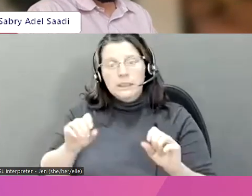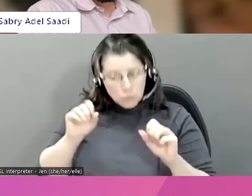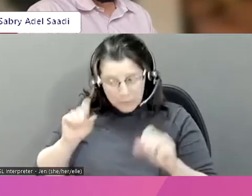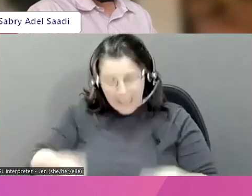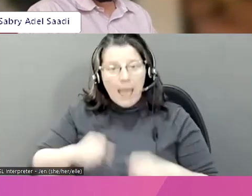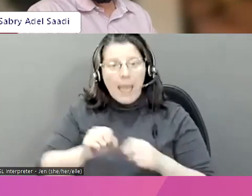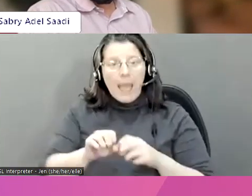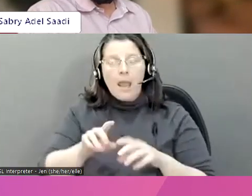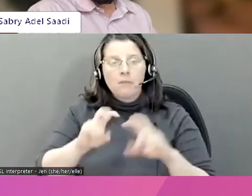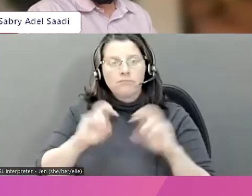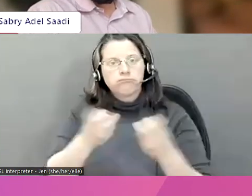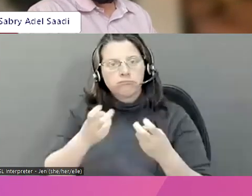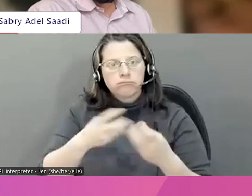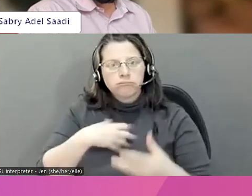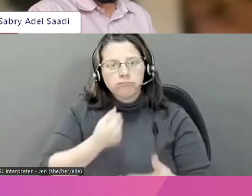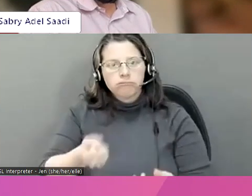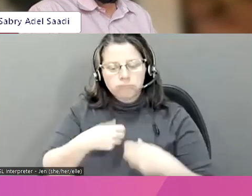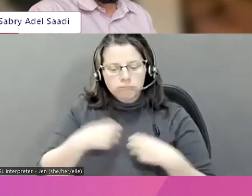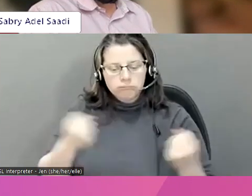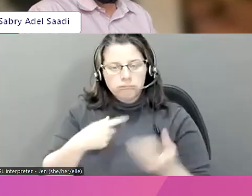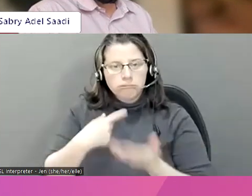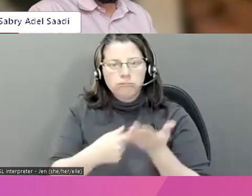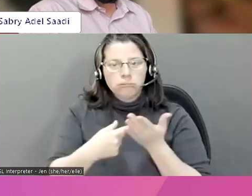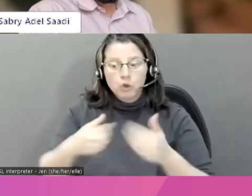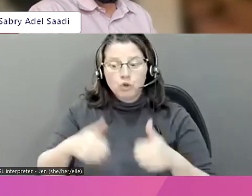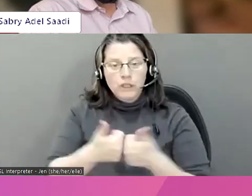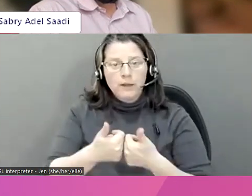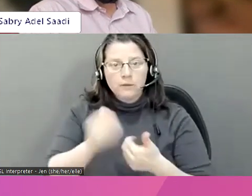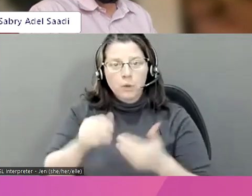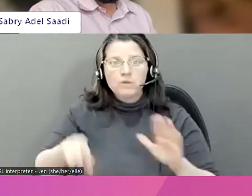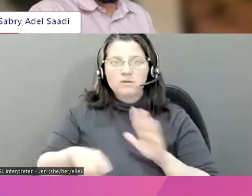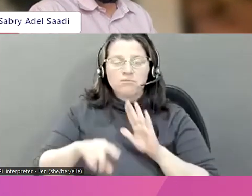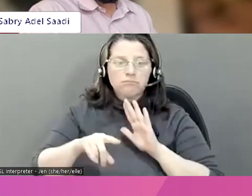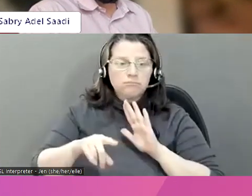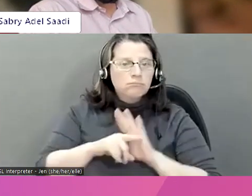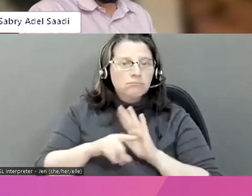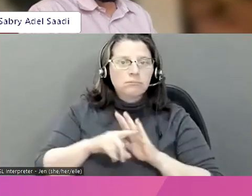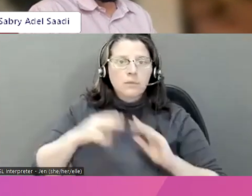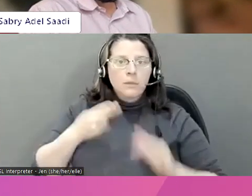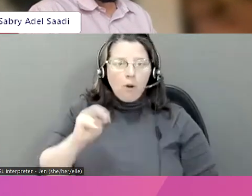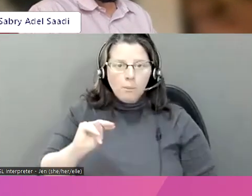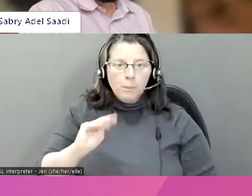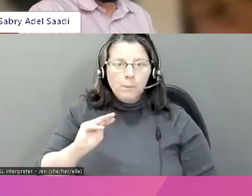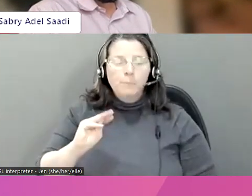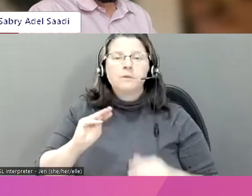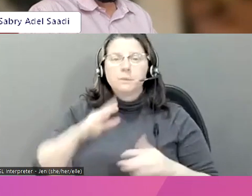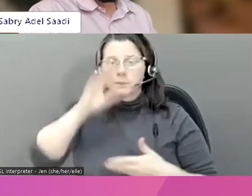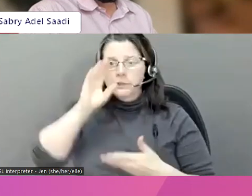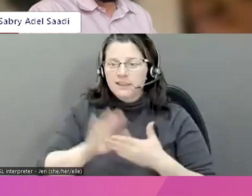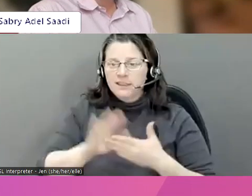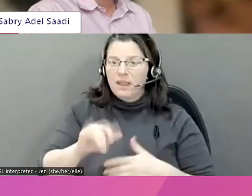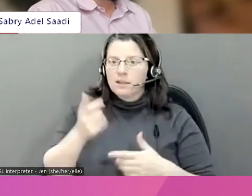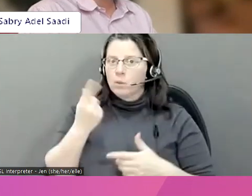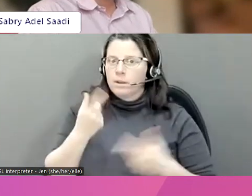fournir un appui nécessaire en matière de santé mentale pour contrer ces